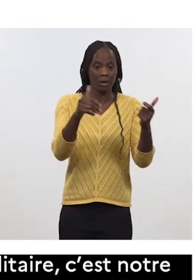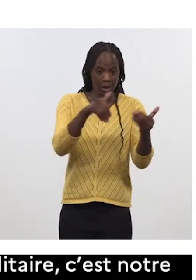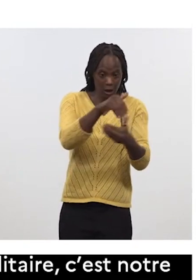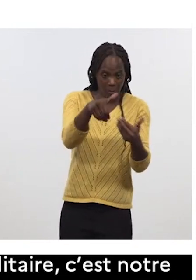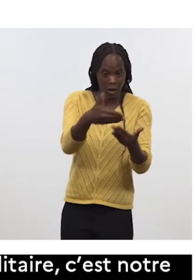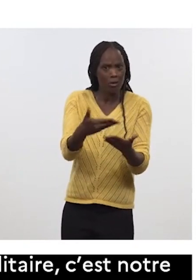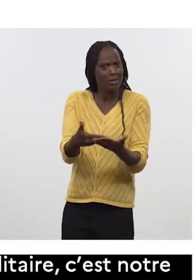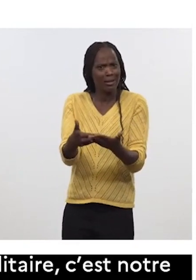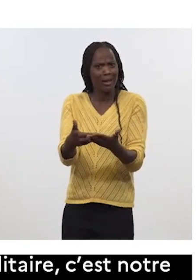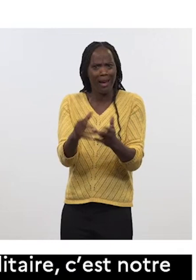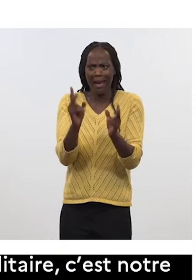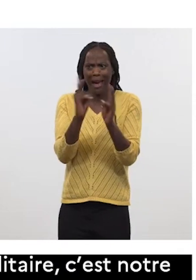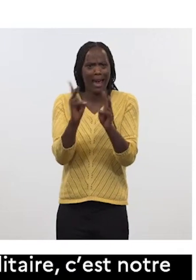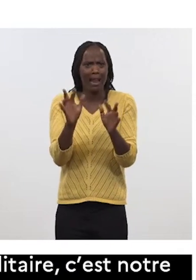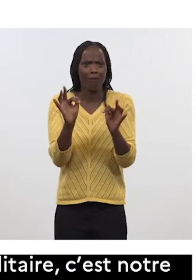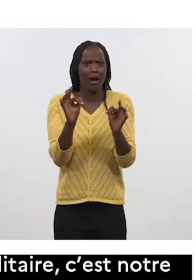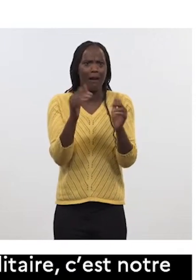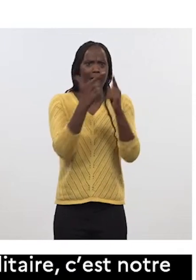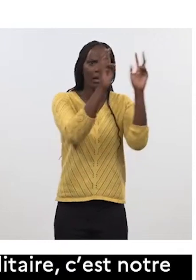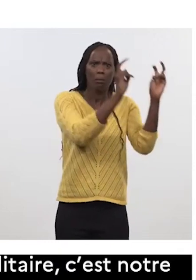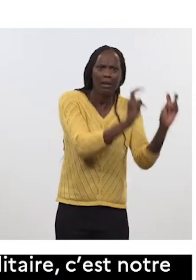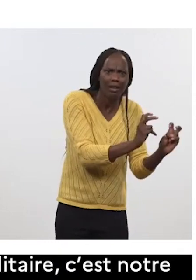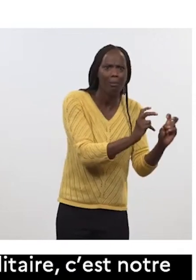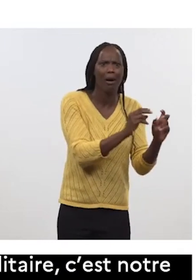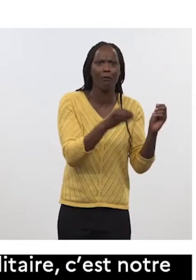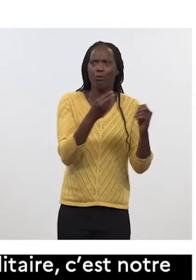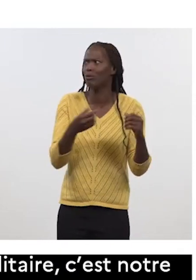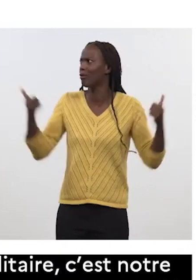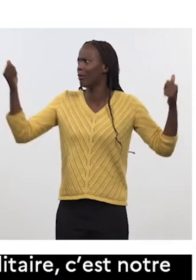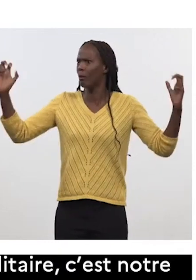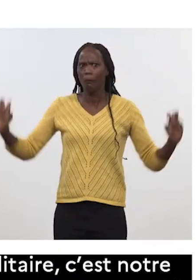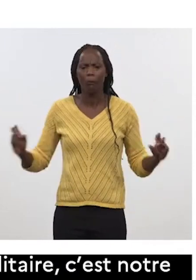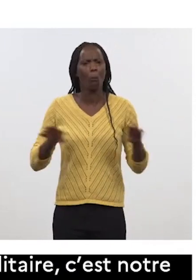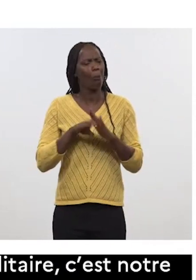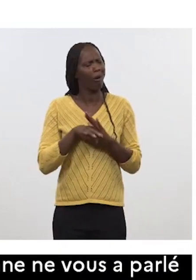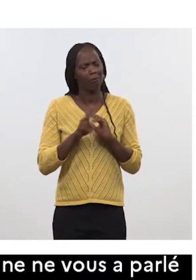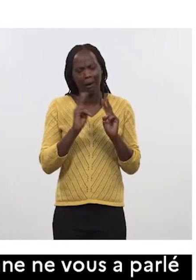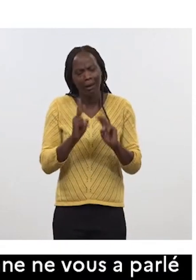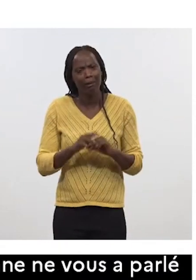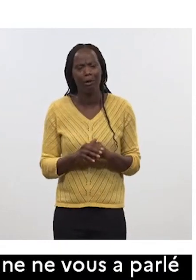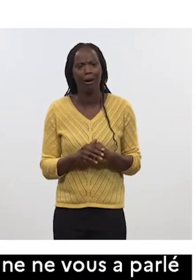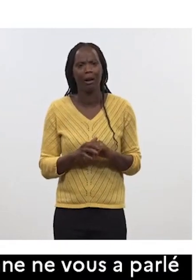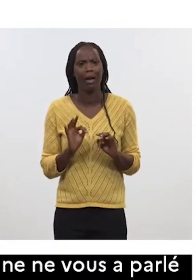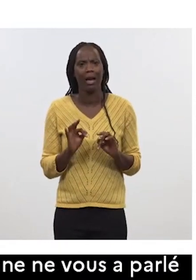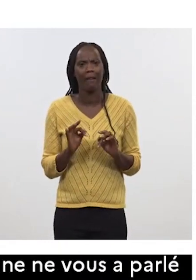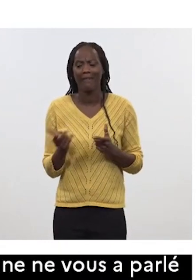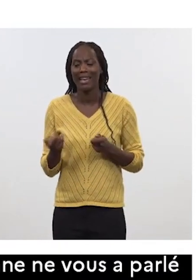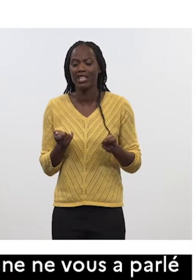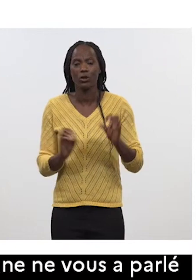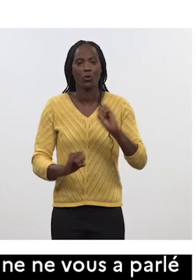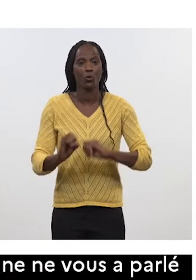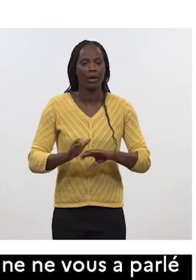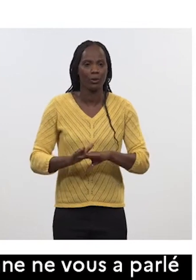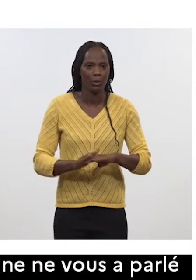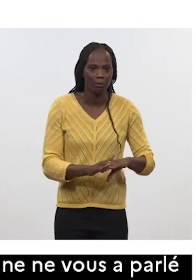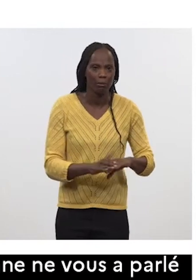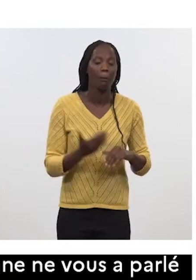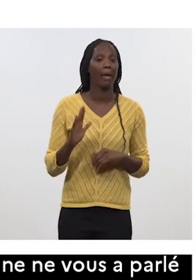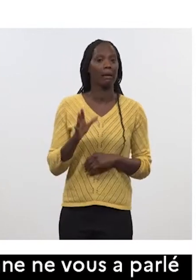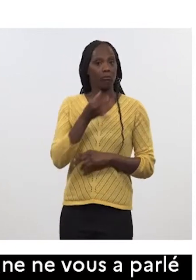atteinte à la liberté à la souveraineté de l'Allemagne ou à la souveraineté de la France dans la conduite des opérations en revanche pour se dire les choses